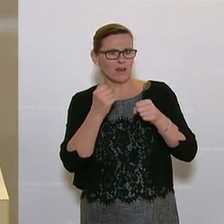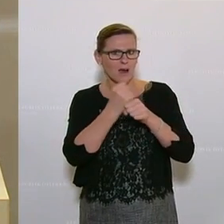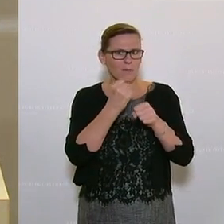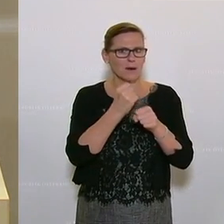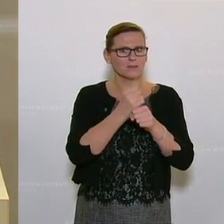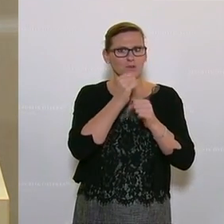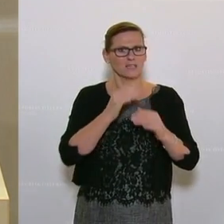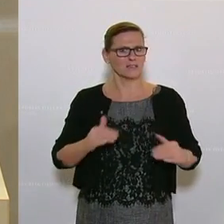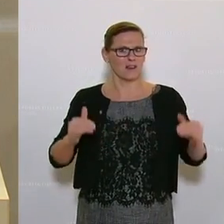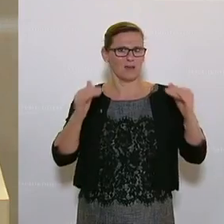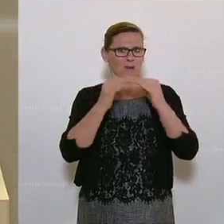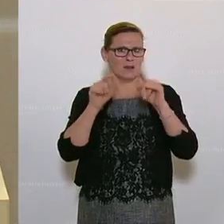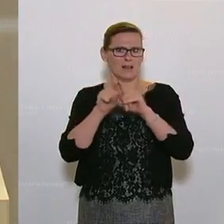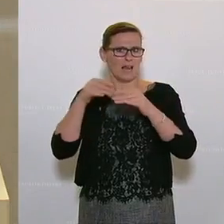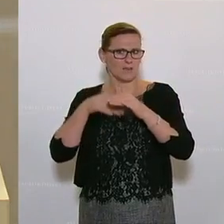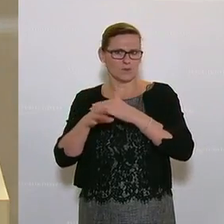wie in Unternehmen.